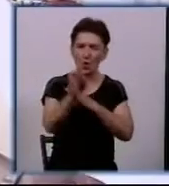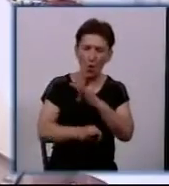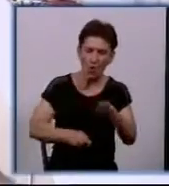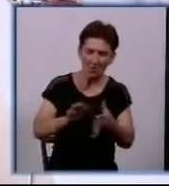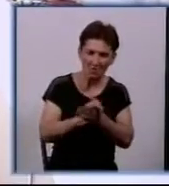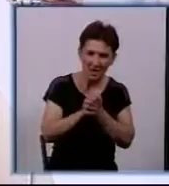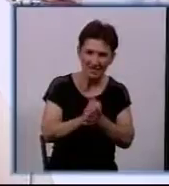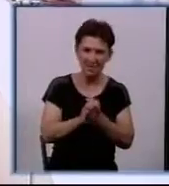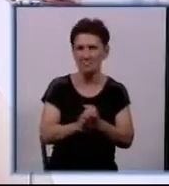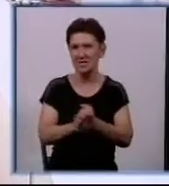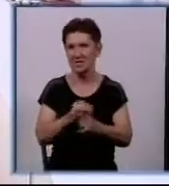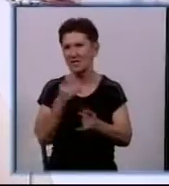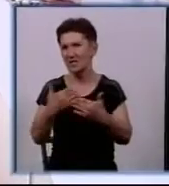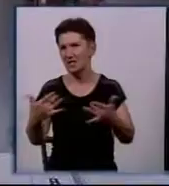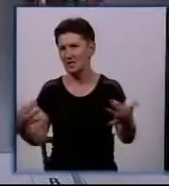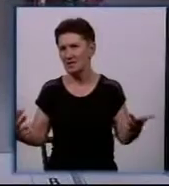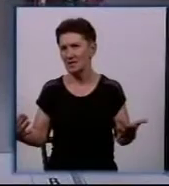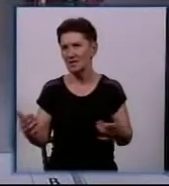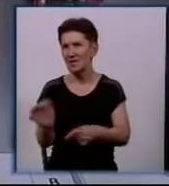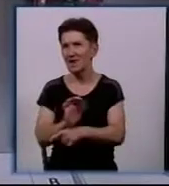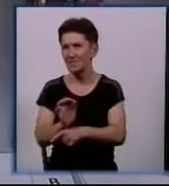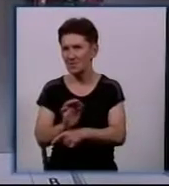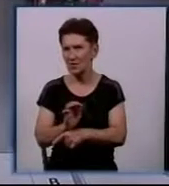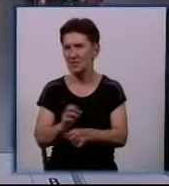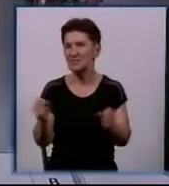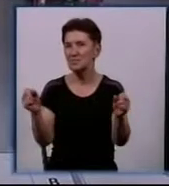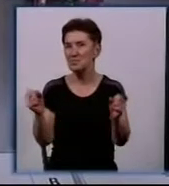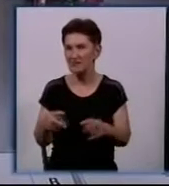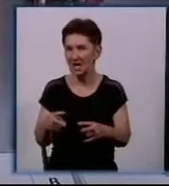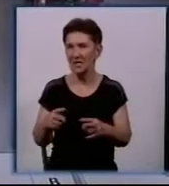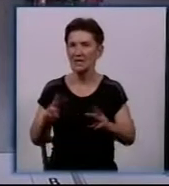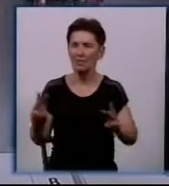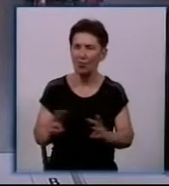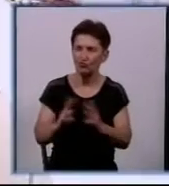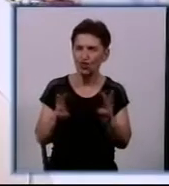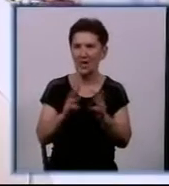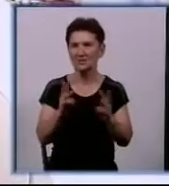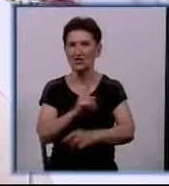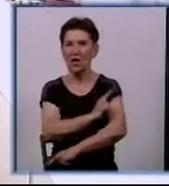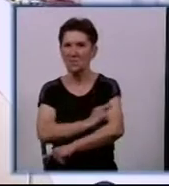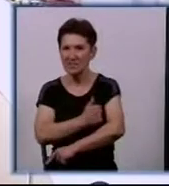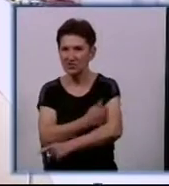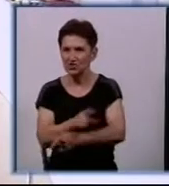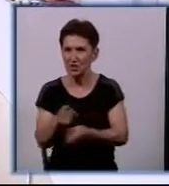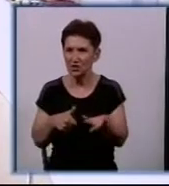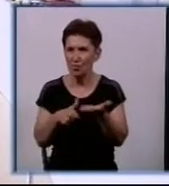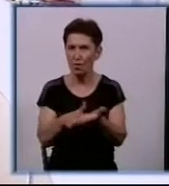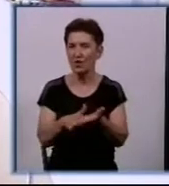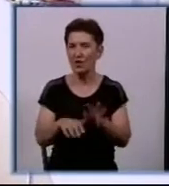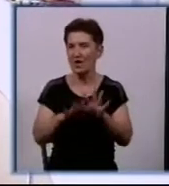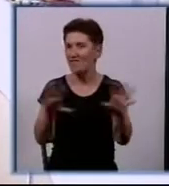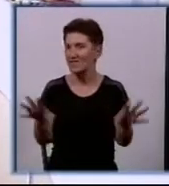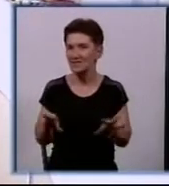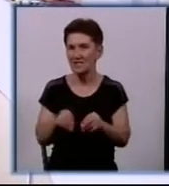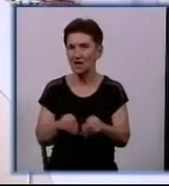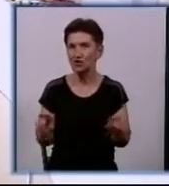мирні діорами, і автомобілі цивільні, спеціальні, пожежні, медичної допомоги. Тобто все,